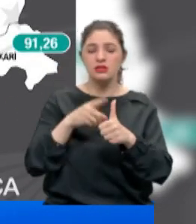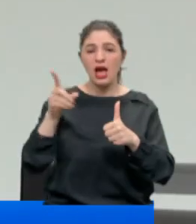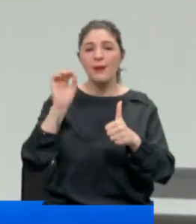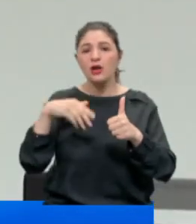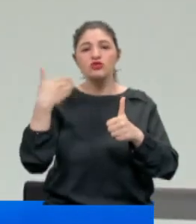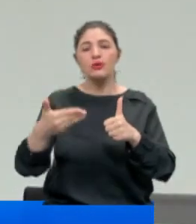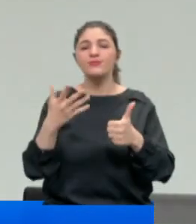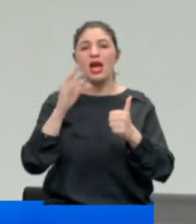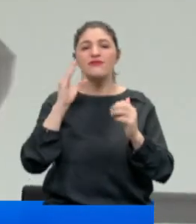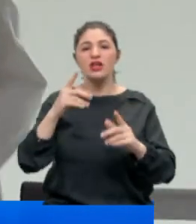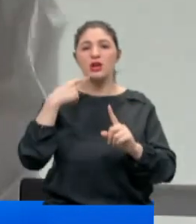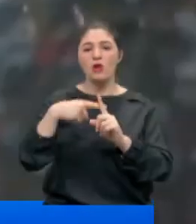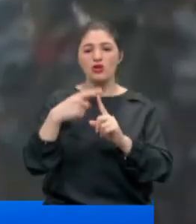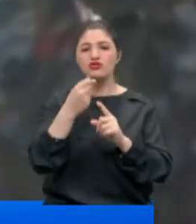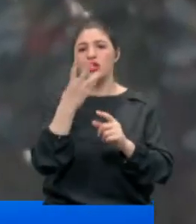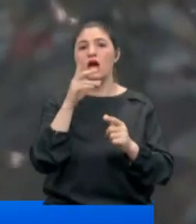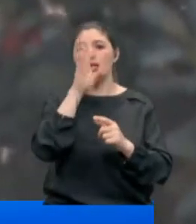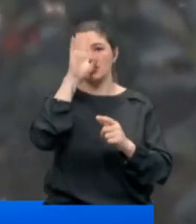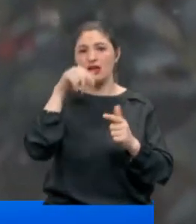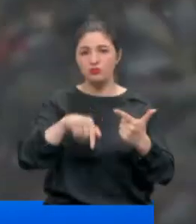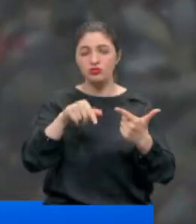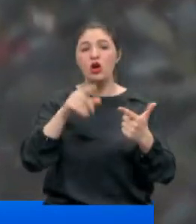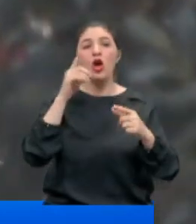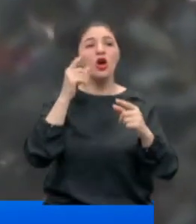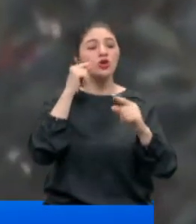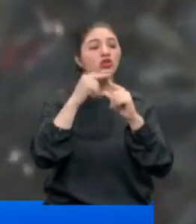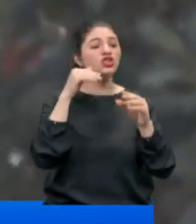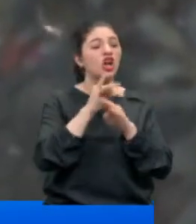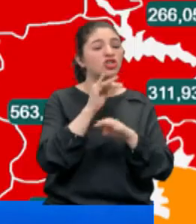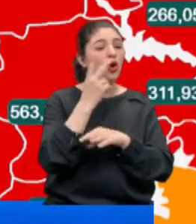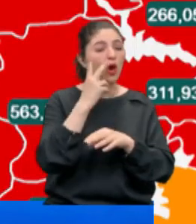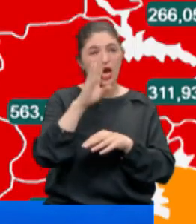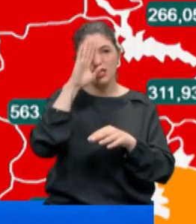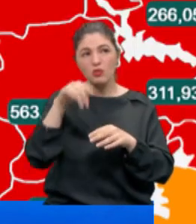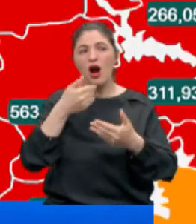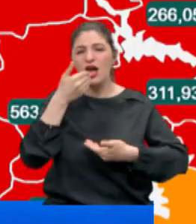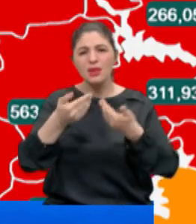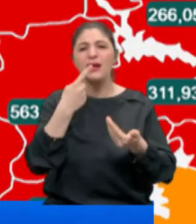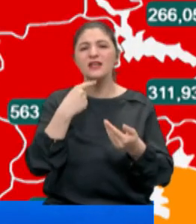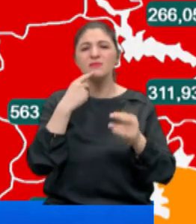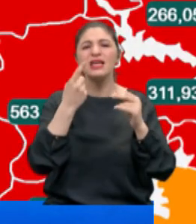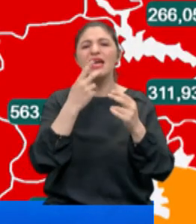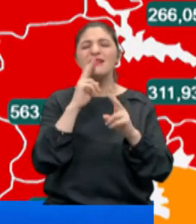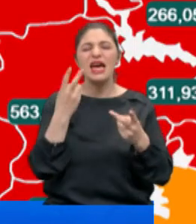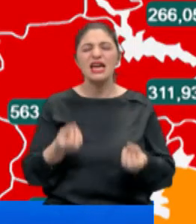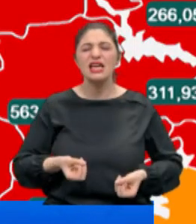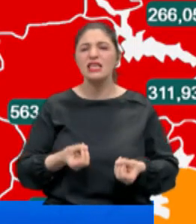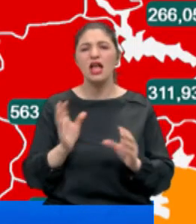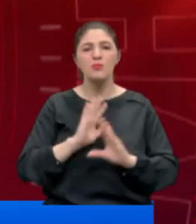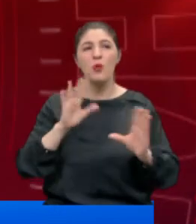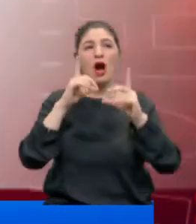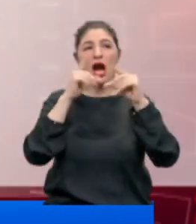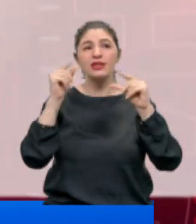Hemen peşinden de en çok vaka oranı ile İstanbul geliyor. Nüfusla kıyaslandığında da İstanbul'u anlatmaya kırmızı renk bile yeterli olmuyor.